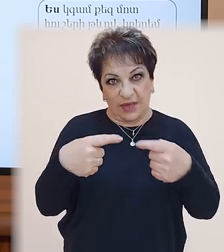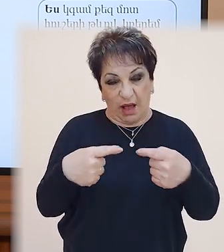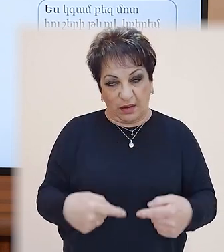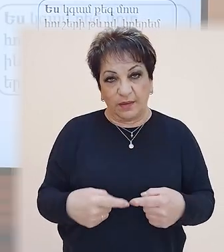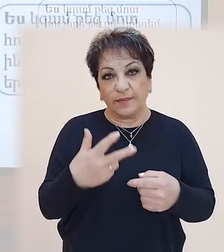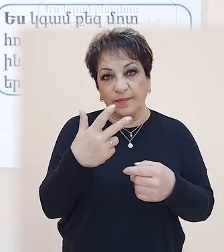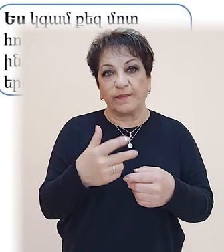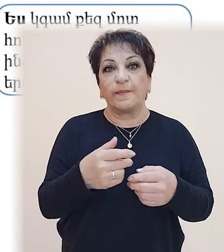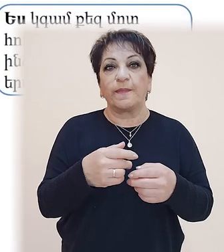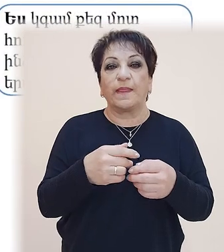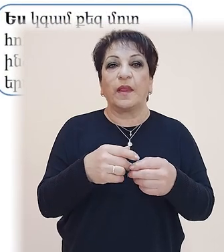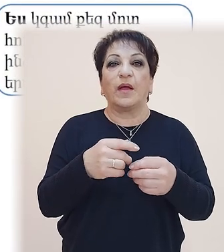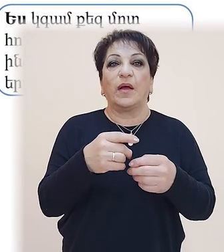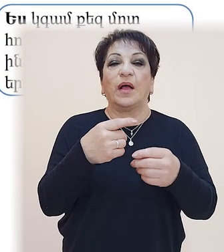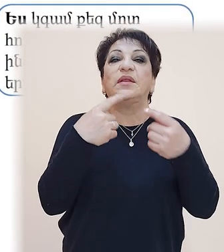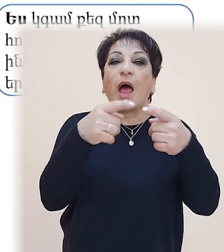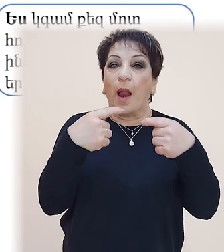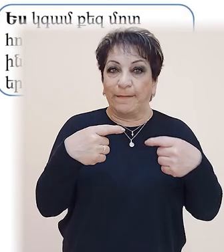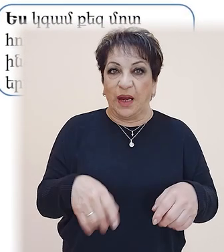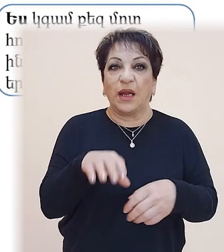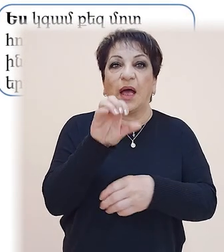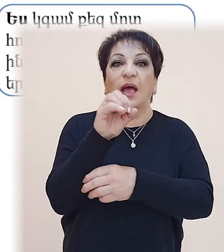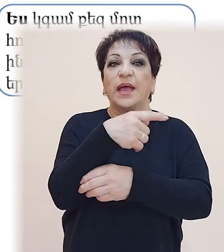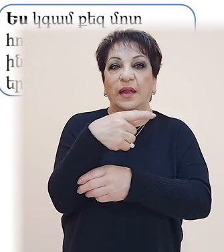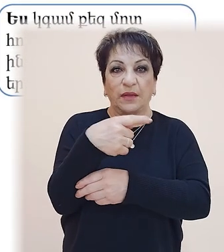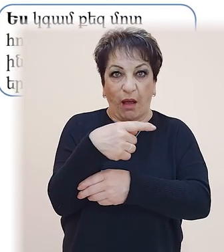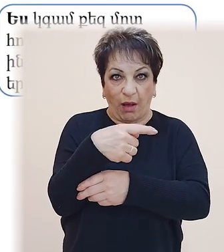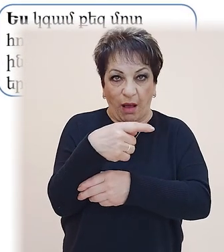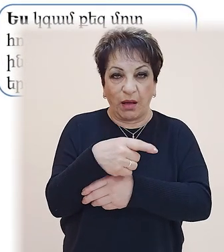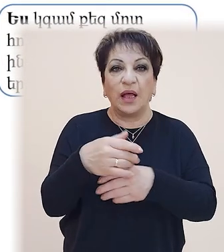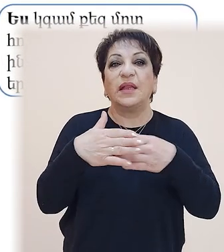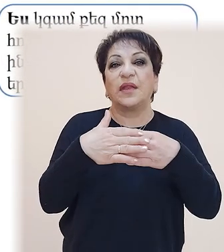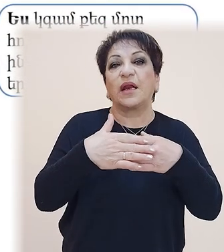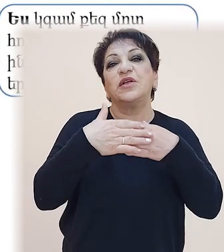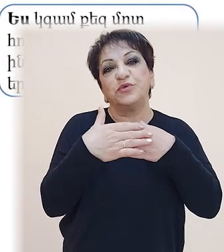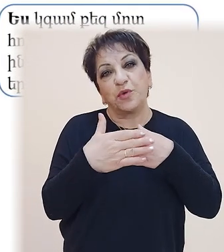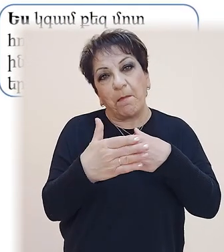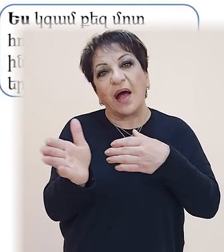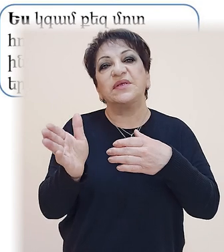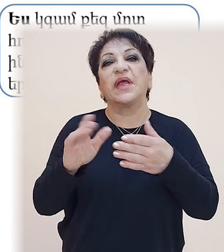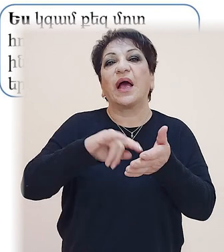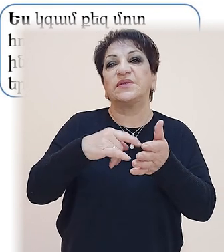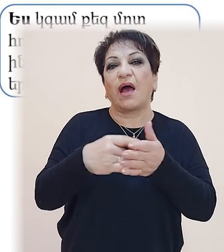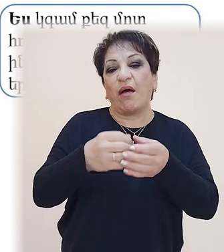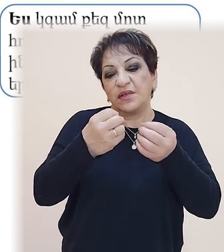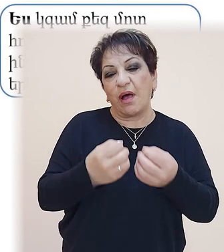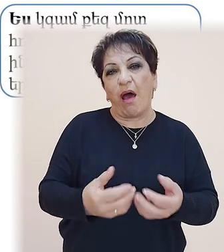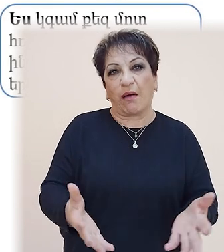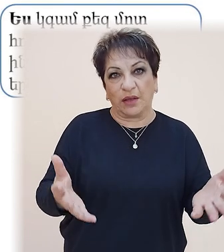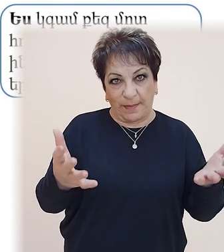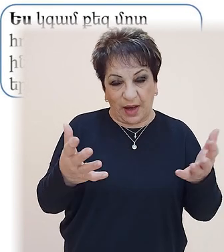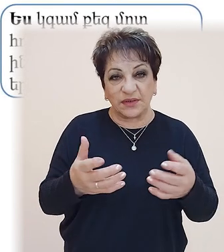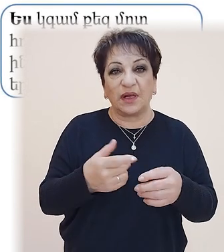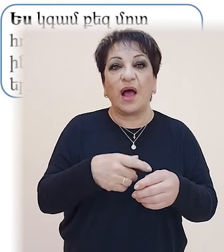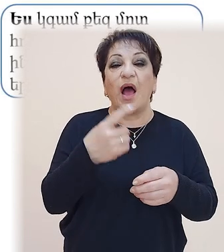տարբեր ենթականերով դրներս միշտ բաց են եղել, սեղանս էլ առատ պրած եղել, ինչպես նկատեցիք,